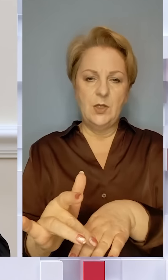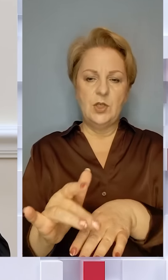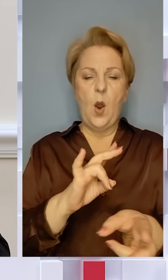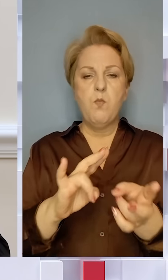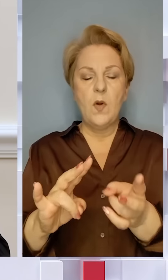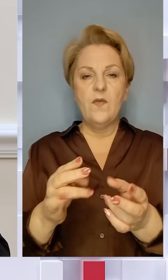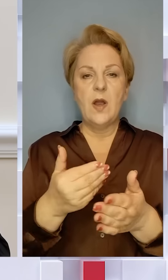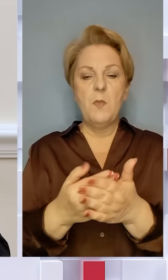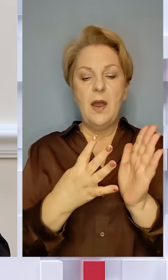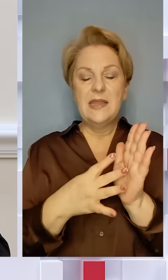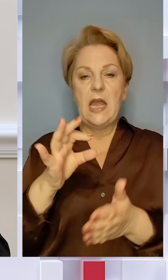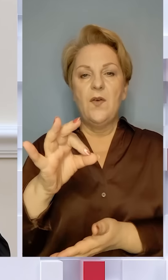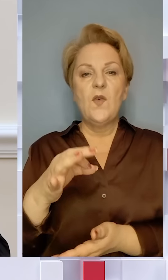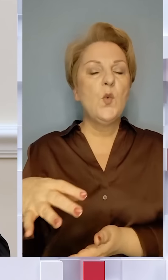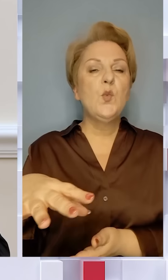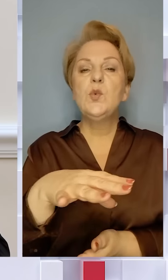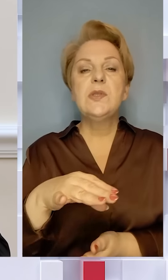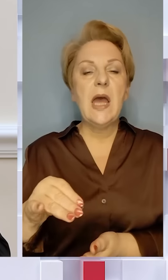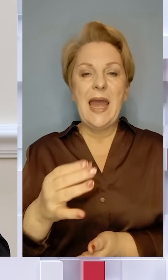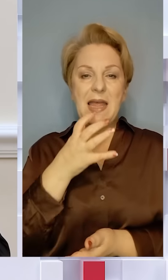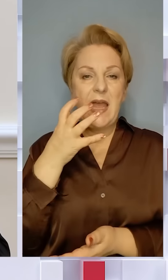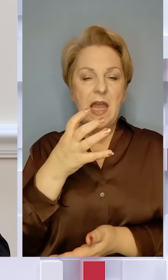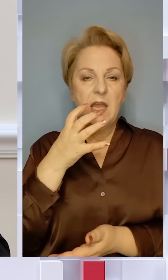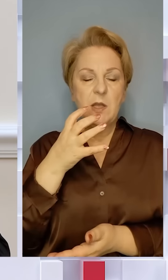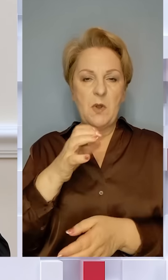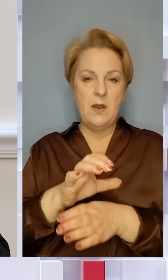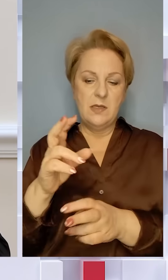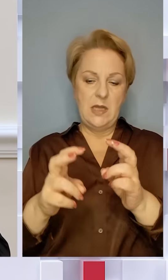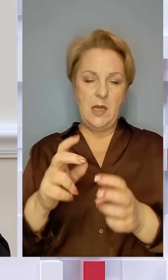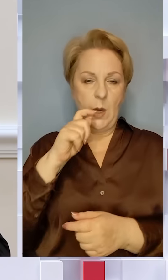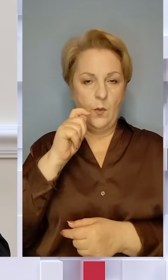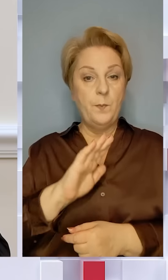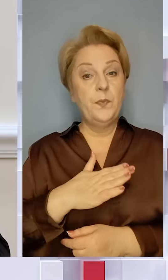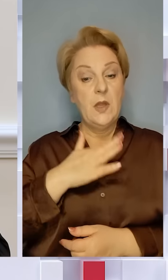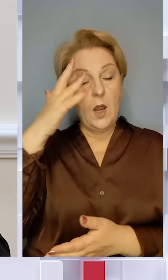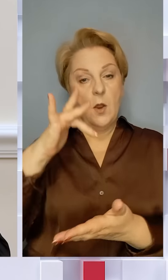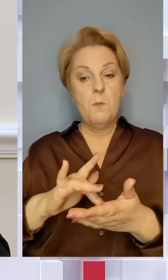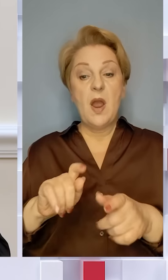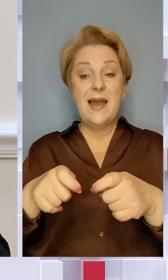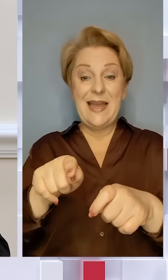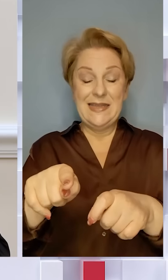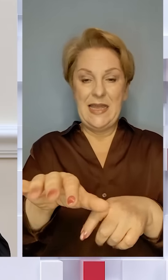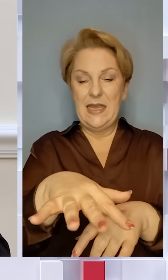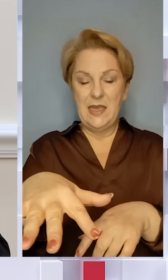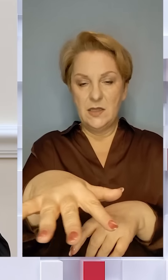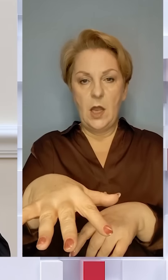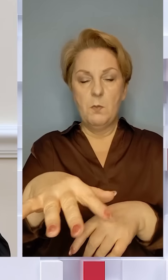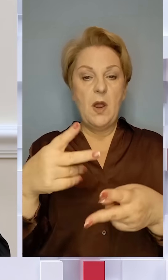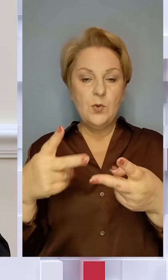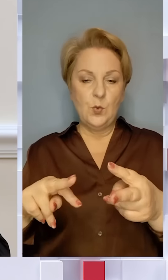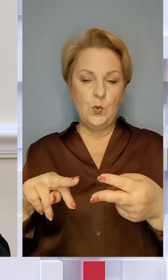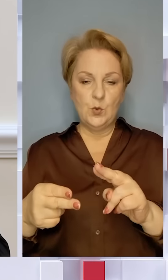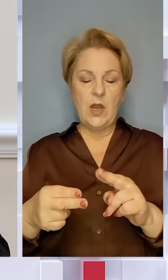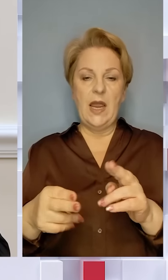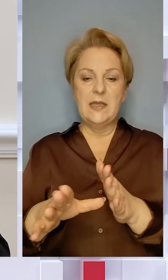пошкодивши майже 90% усієї теплової генерації України. Наша мета – дати цим громадам альтернативні джерела,